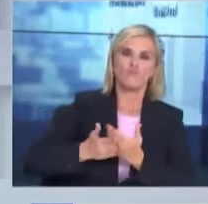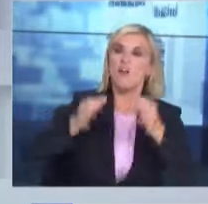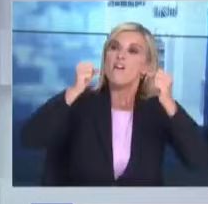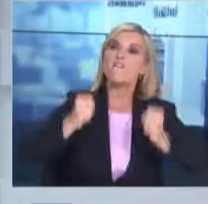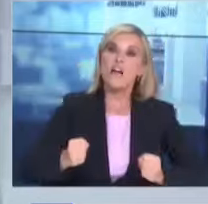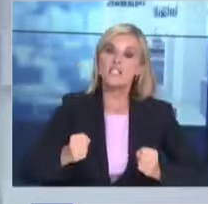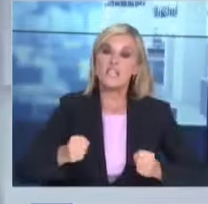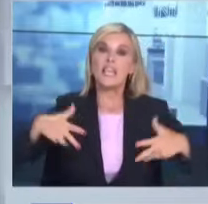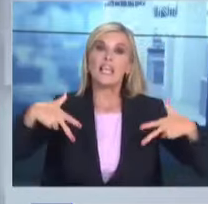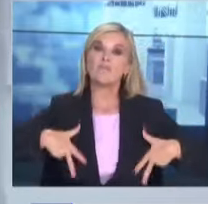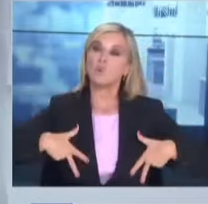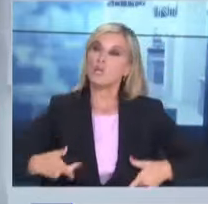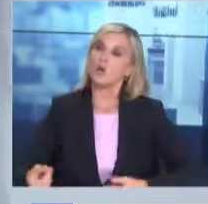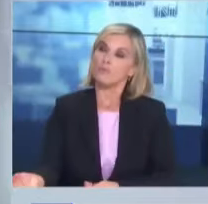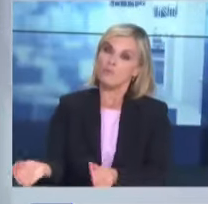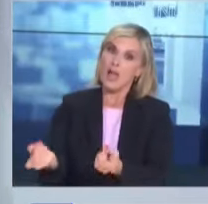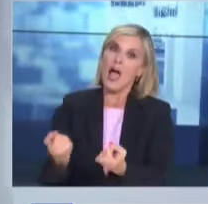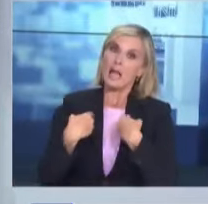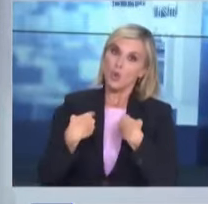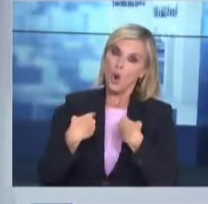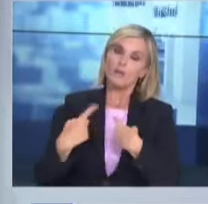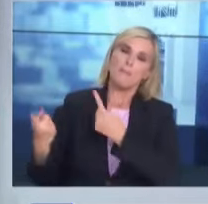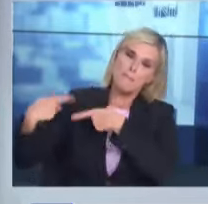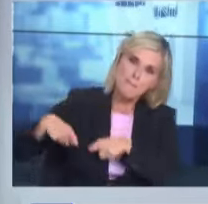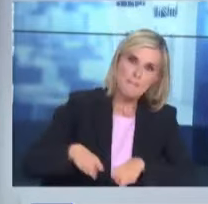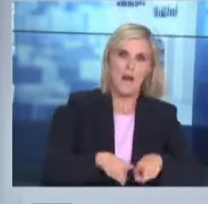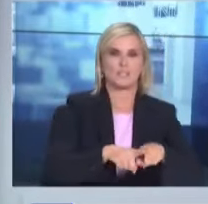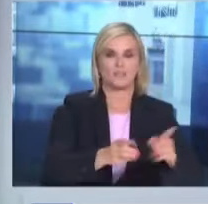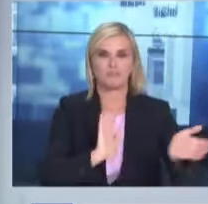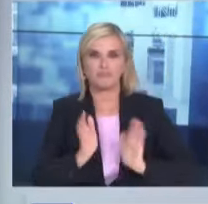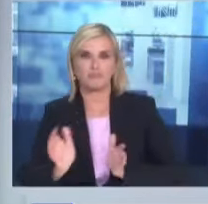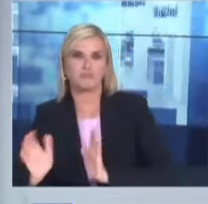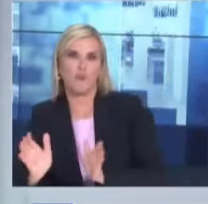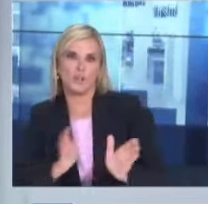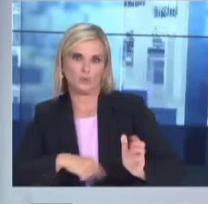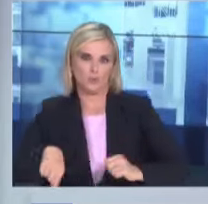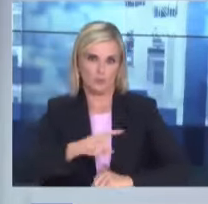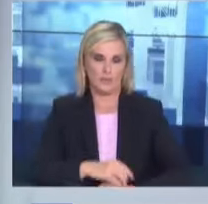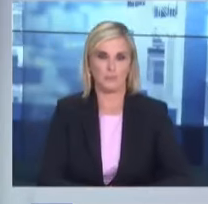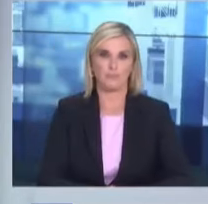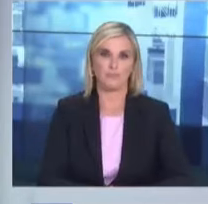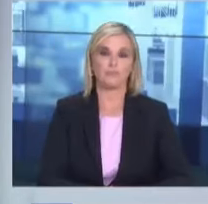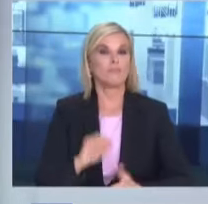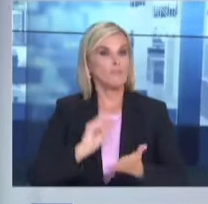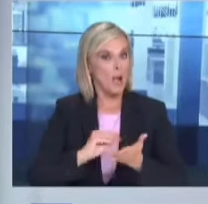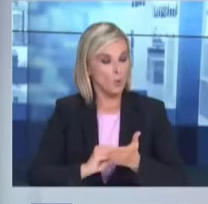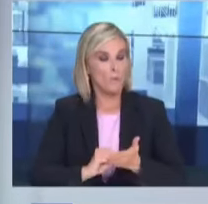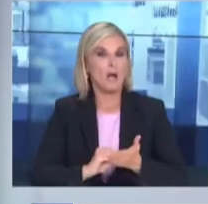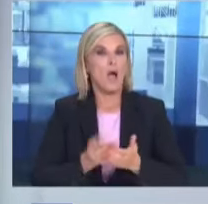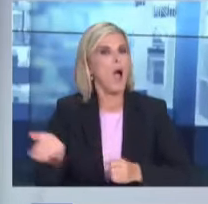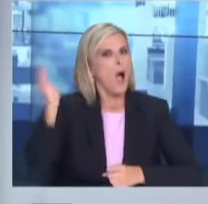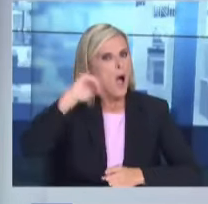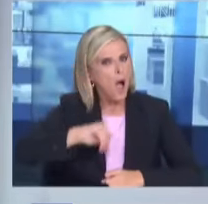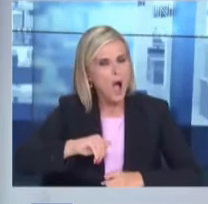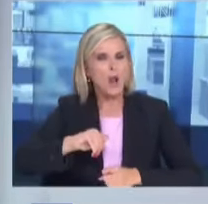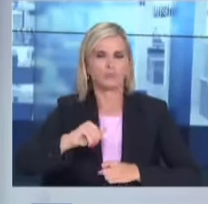Υπουργείο Πολιτικής Προστασίας συνδράμουν με το σύνολο των δυνάμεών τους και εκτός από τις δυνάμεις που ανέφερα στην περιοχή κατευθύνονται δυνάμεις και από άλλους